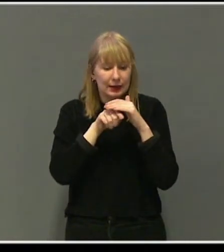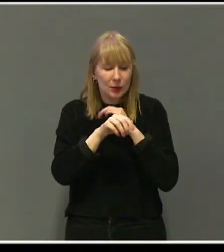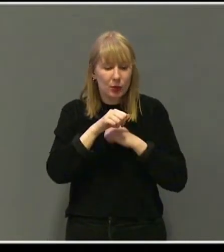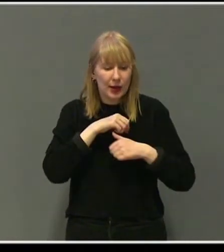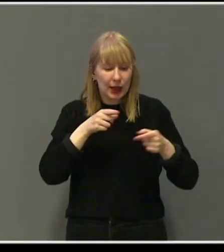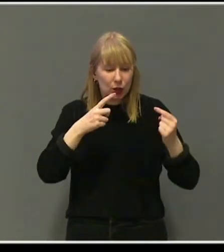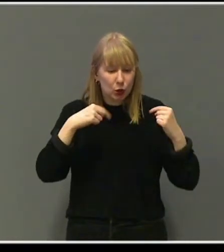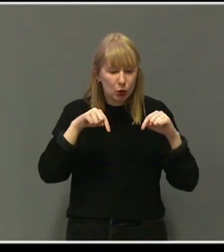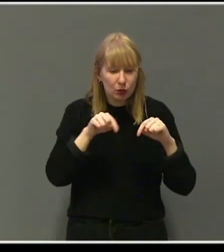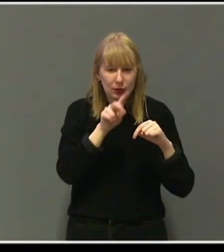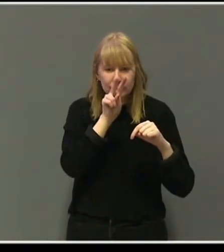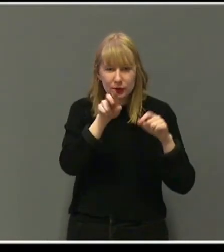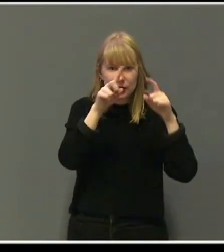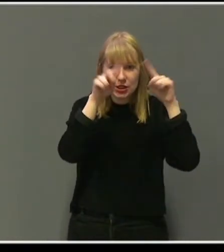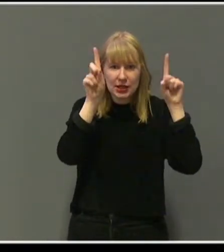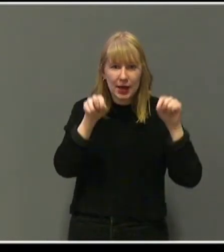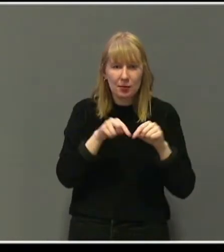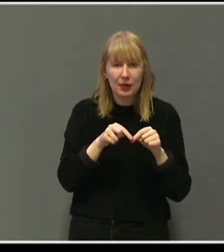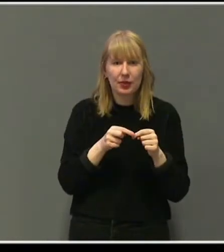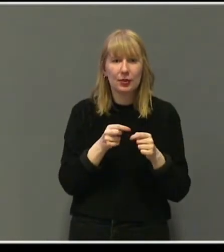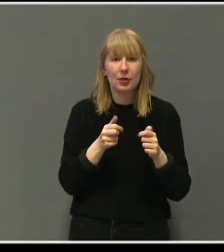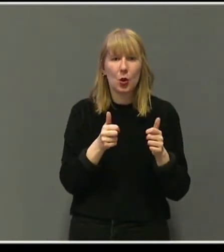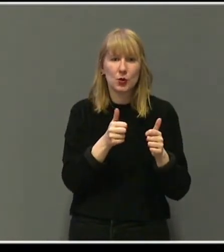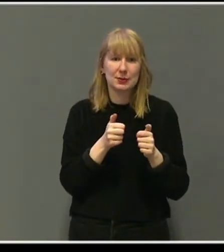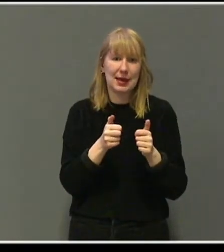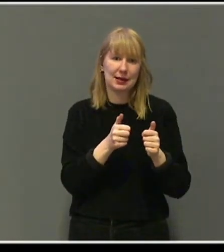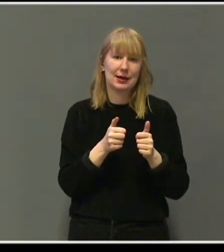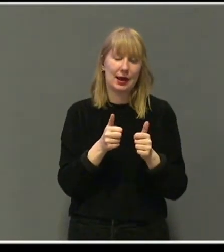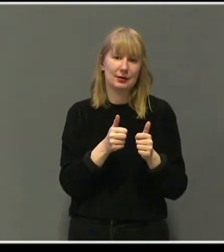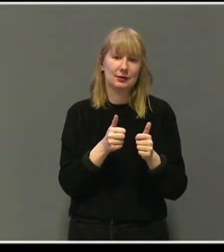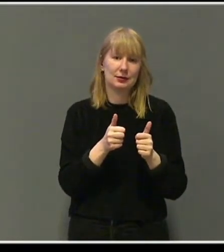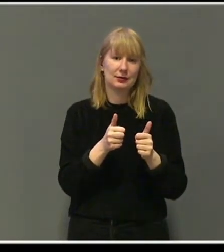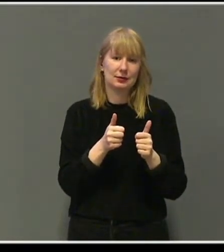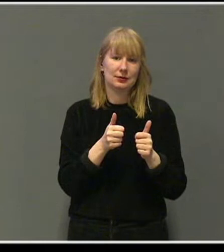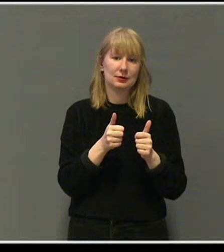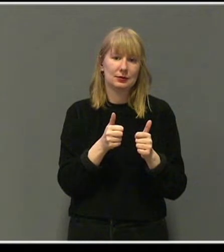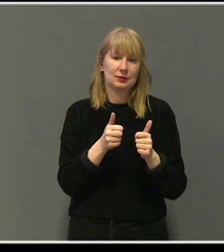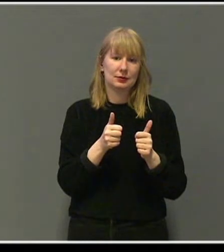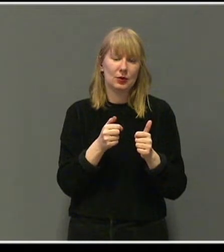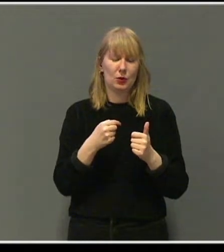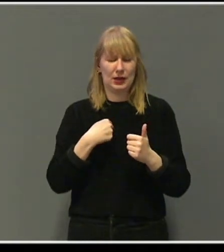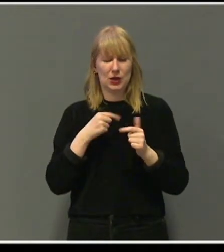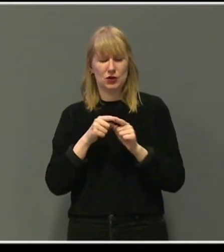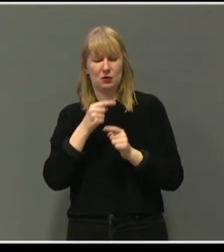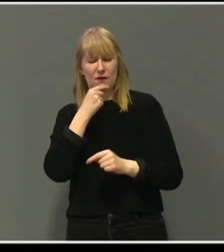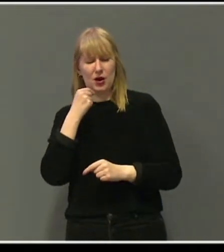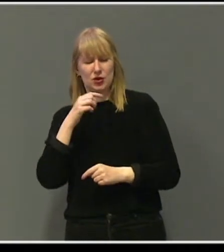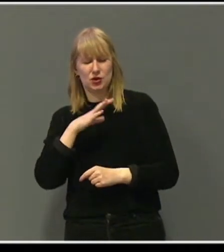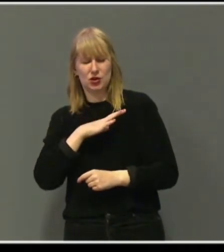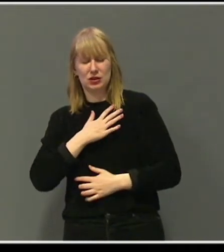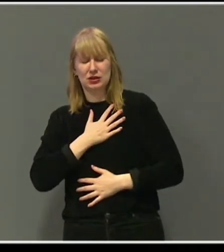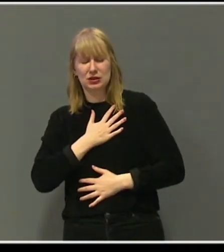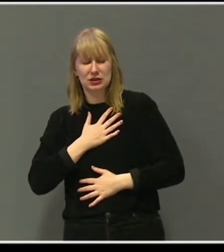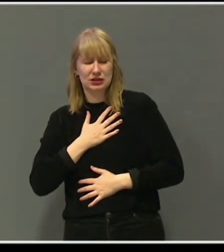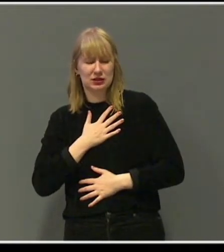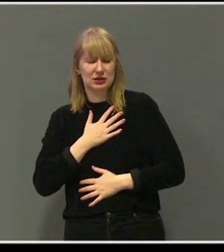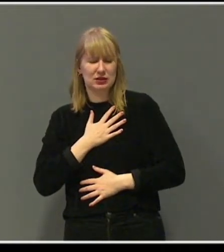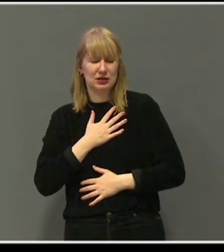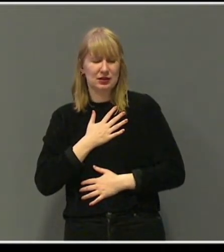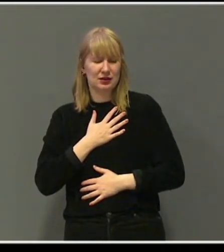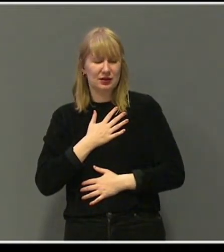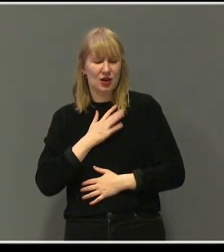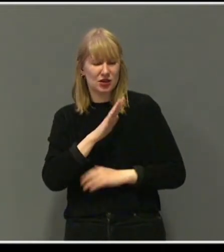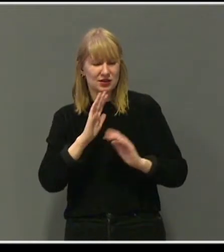For han en skjerm og spilte. Som far gjorde det forferdelig vondt at livet ikke skulle